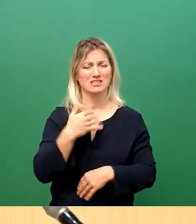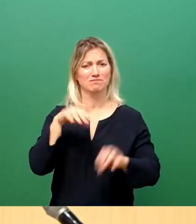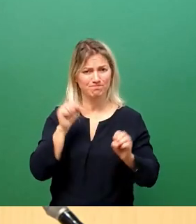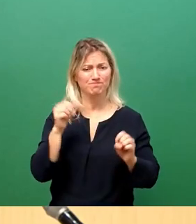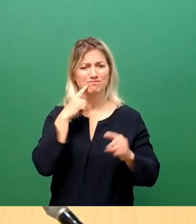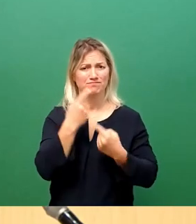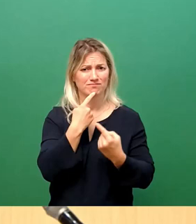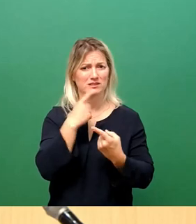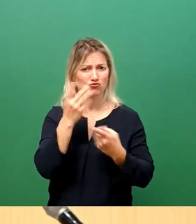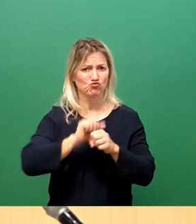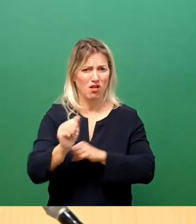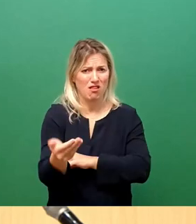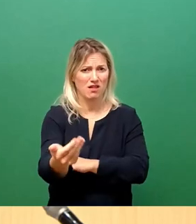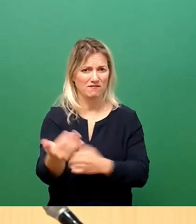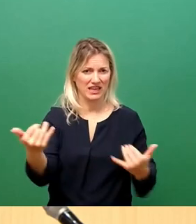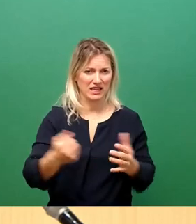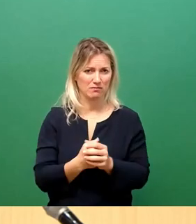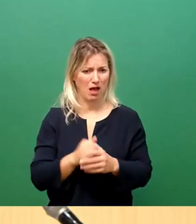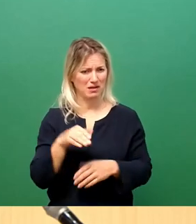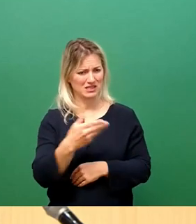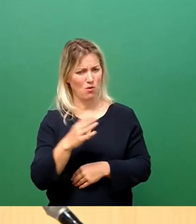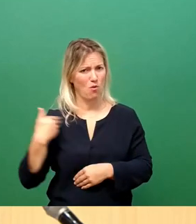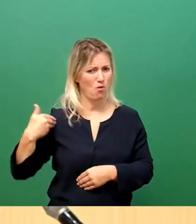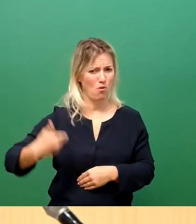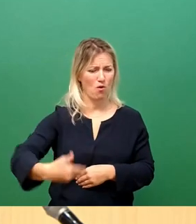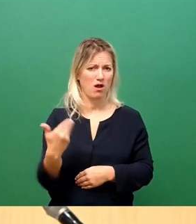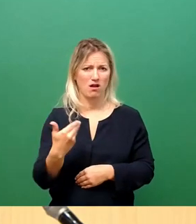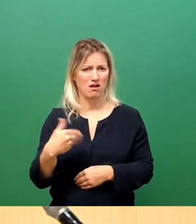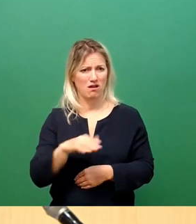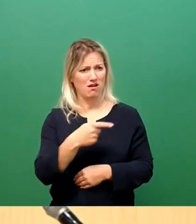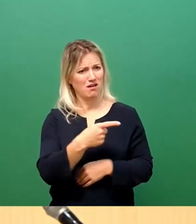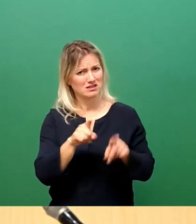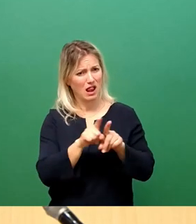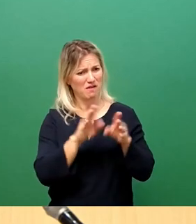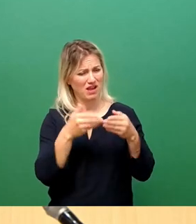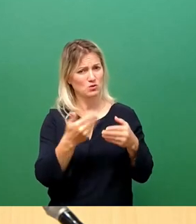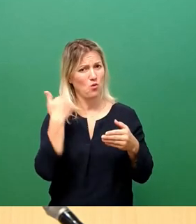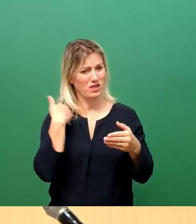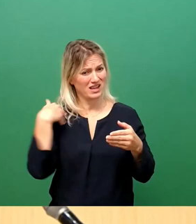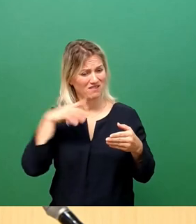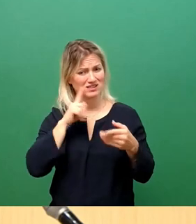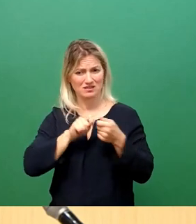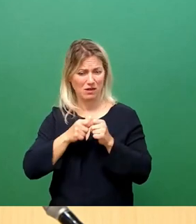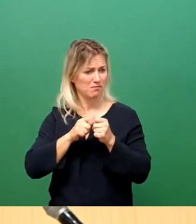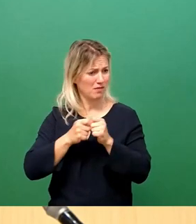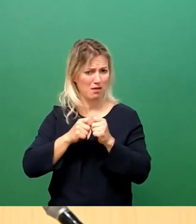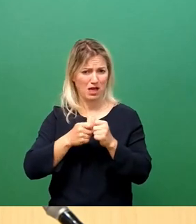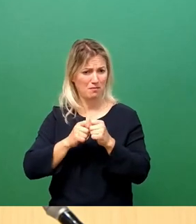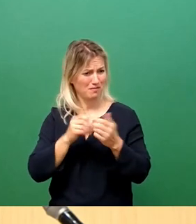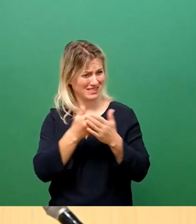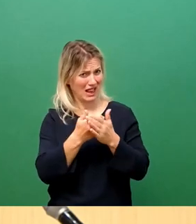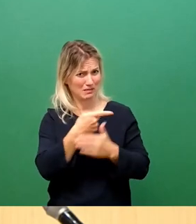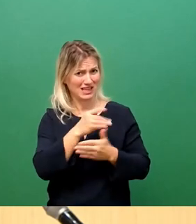Ein Vorhaben, welches nicht zuletzt durch die vielfachen Änderungswünsche derselben Fraktionen regelmäßig ausgebremst und verzögert wurde. Seit